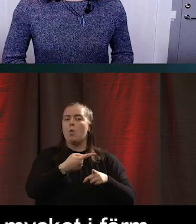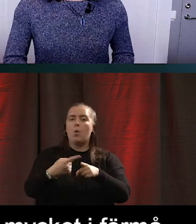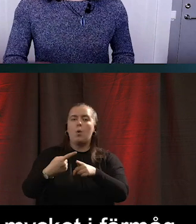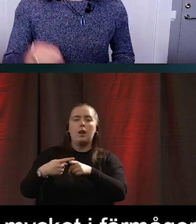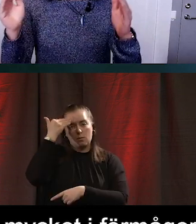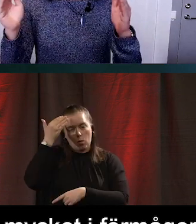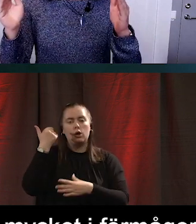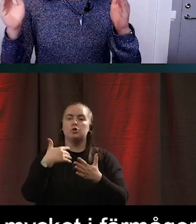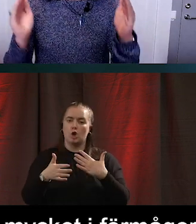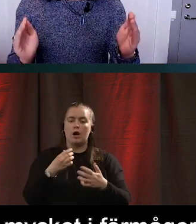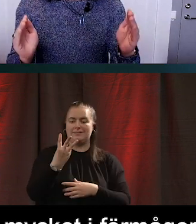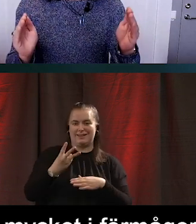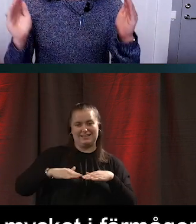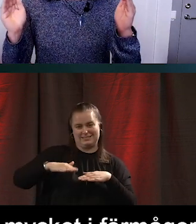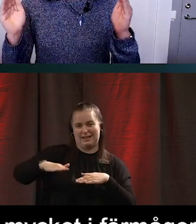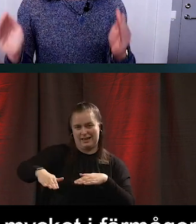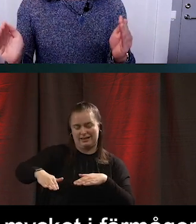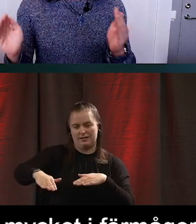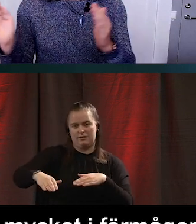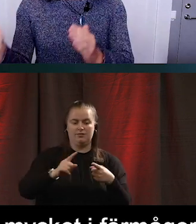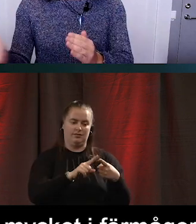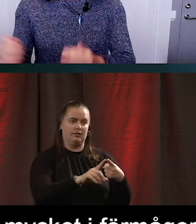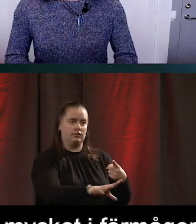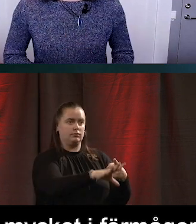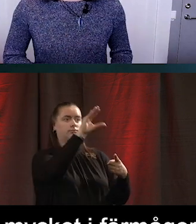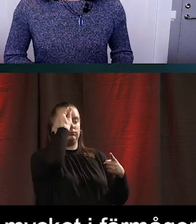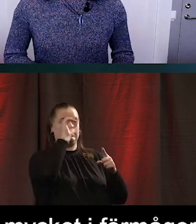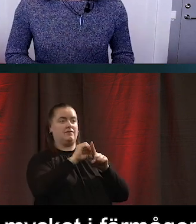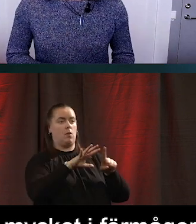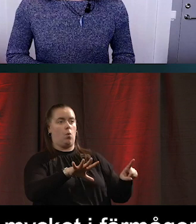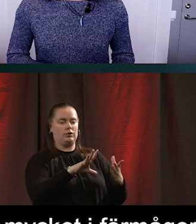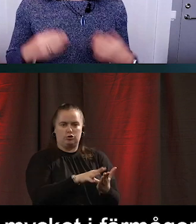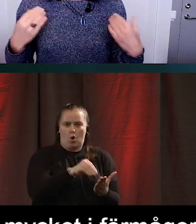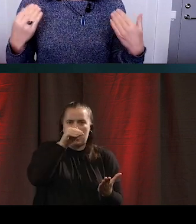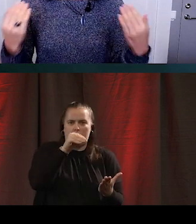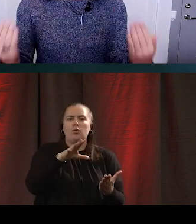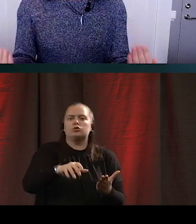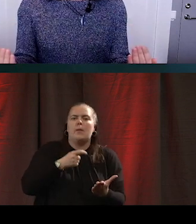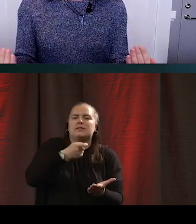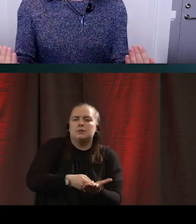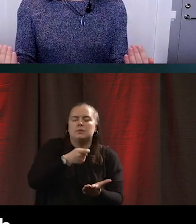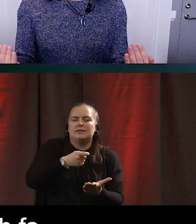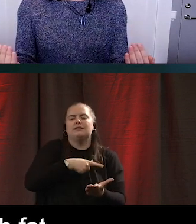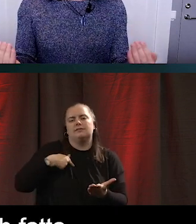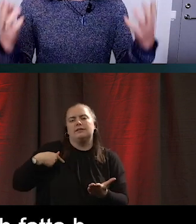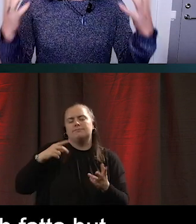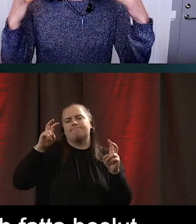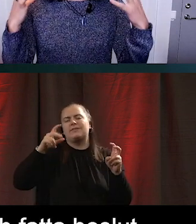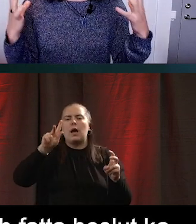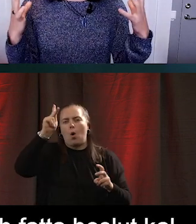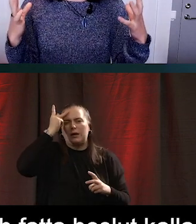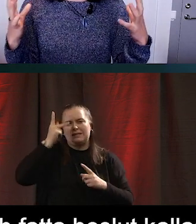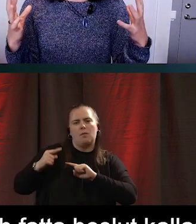tre stegen. Att ta in information, tolka den och fatta beslut brukar kallas kognitiva processer. Att vi helt